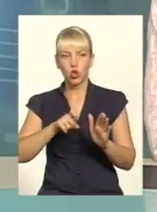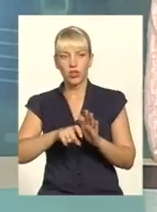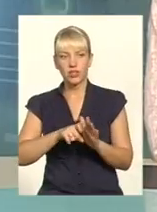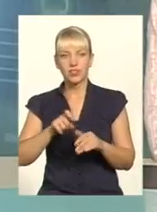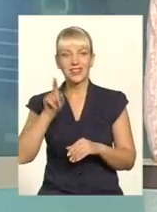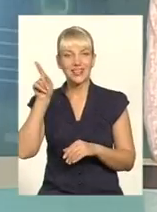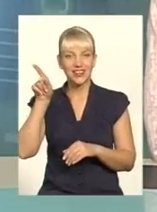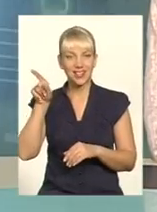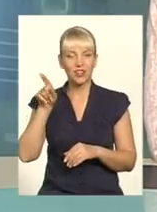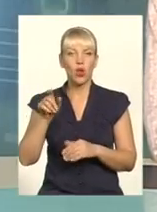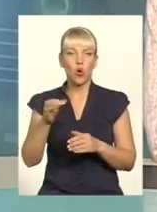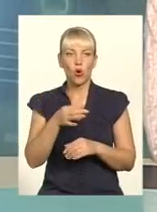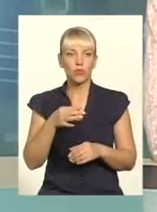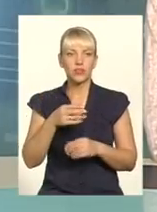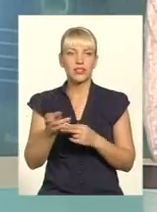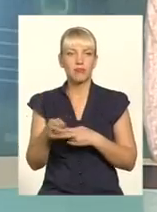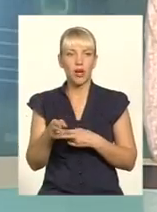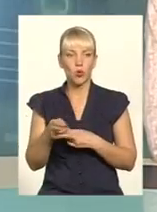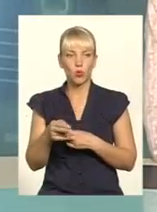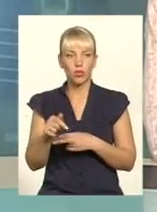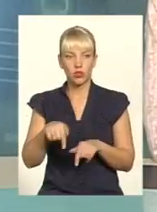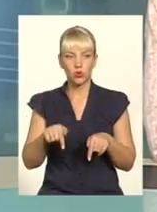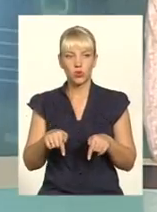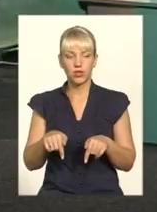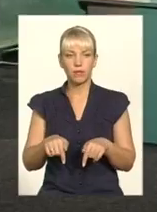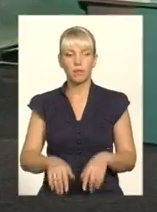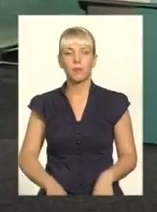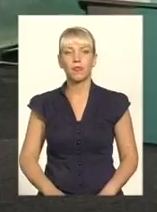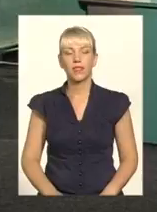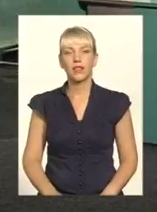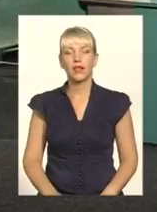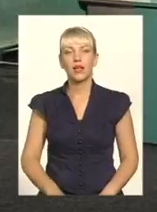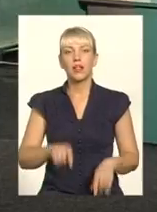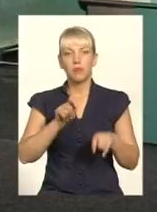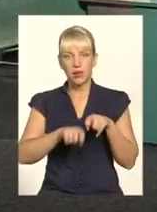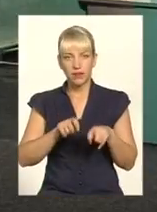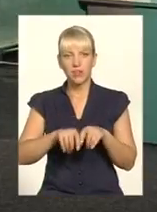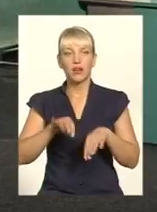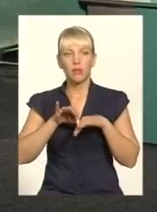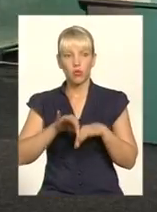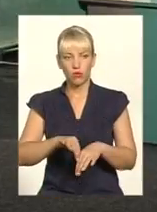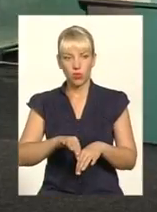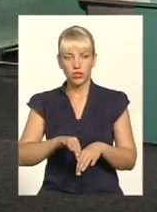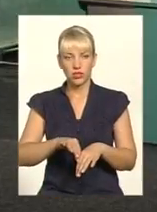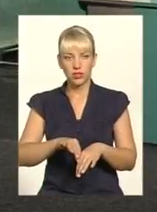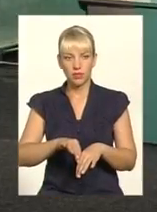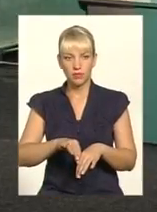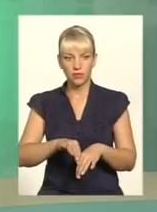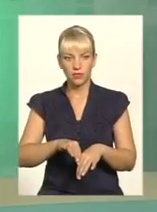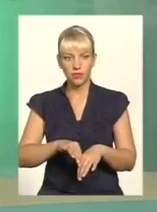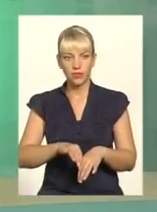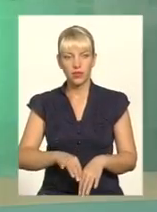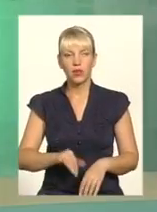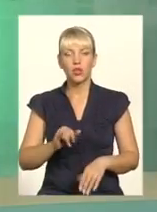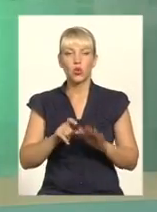областей, з Маріуполя, сюди? Певна перевірка, звичайно, проводиться, так як практично, що на Донецькій, в